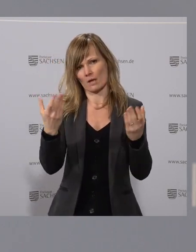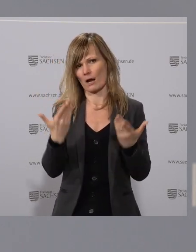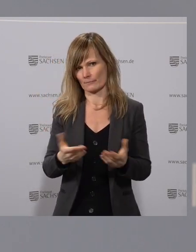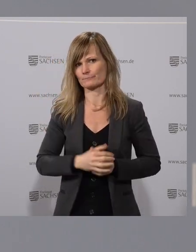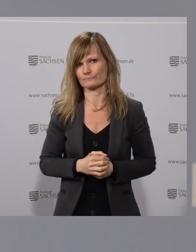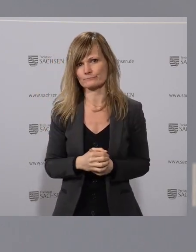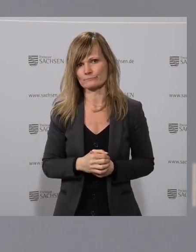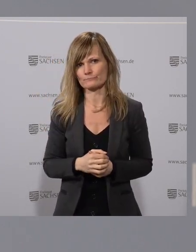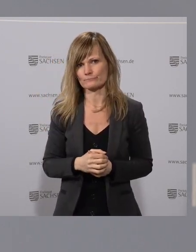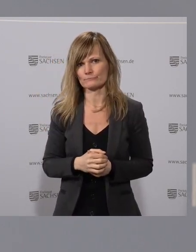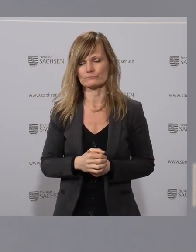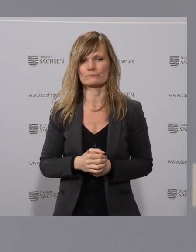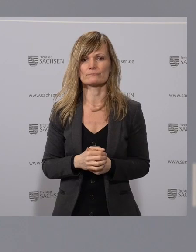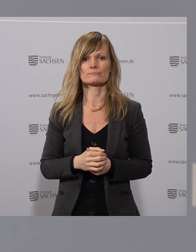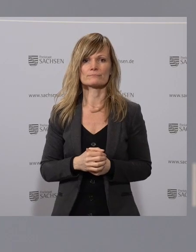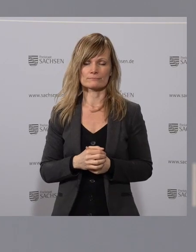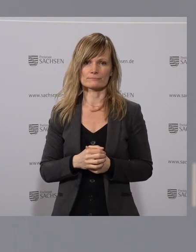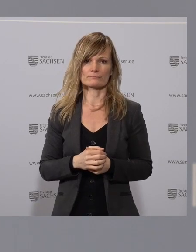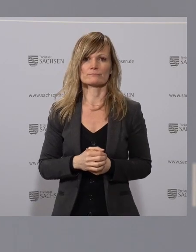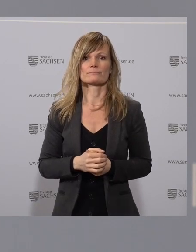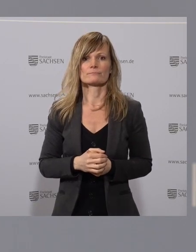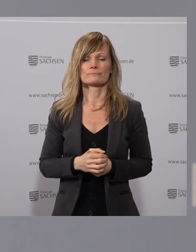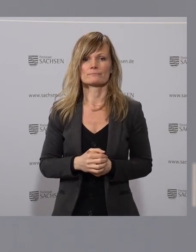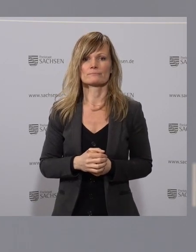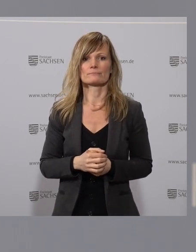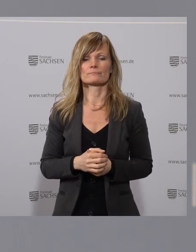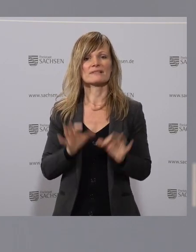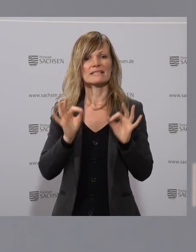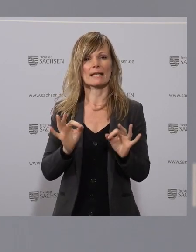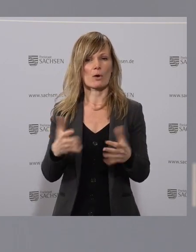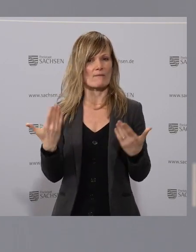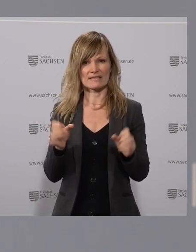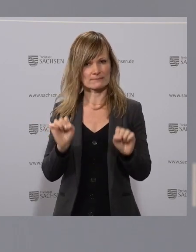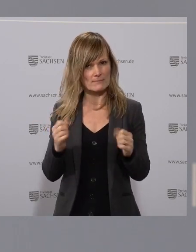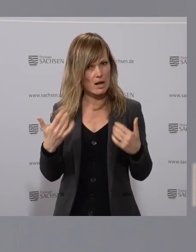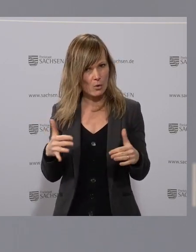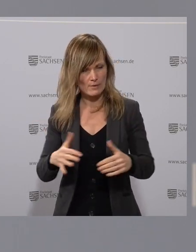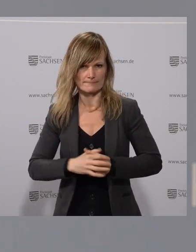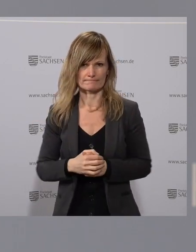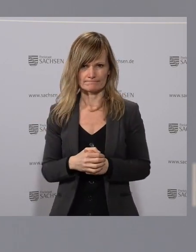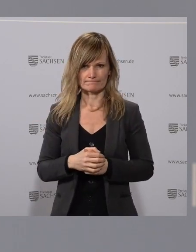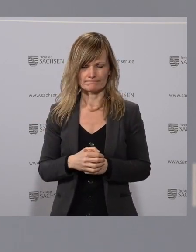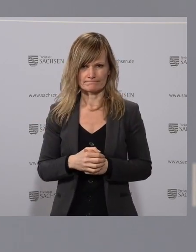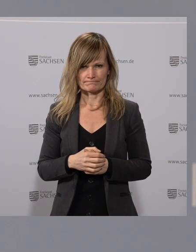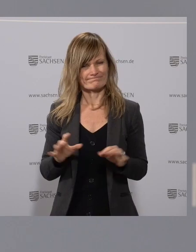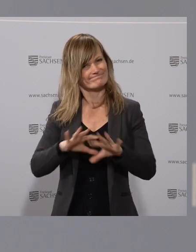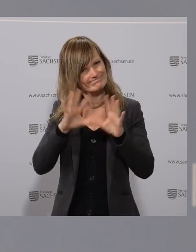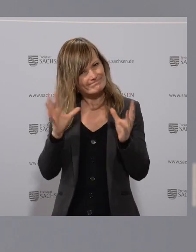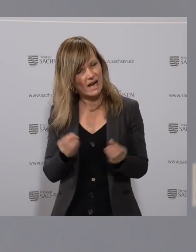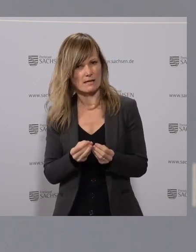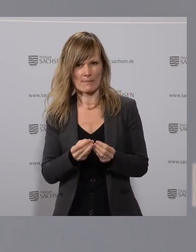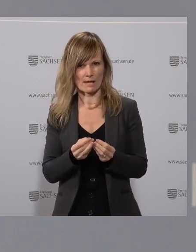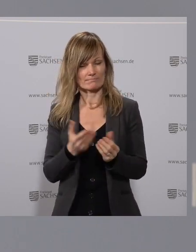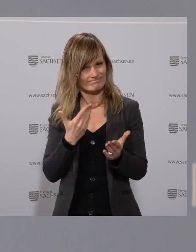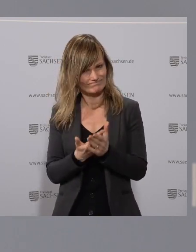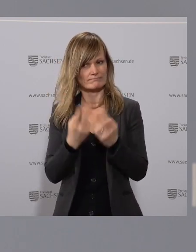müssen und diese dann auch beschließen können. Was lockern wir nun ganz konkret? Im Wesentlichen, und das ist der Tenor über alles, was wir jetzt